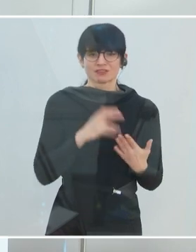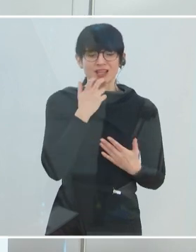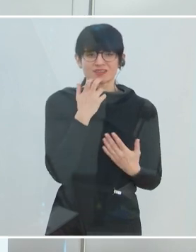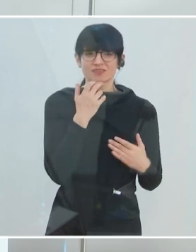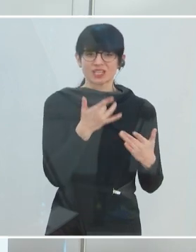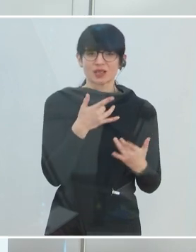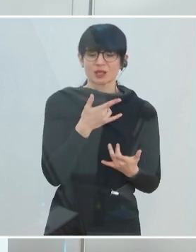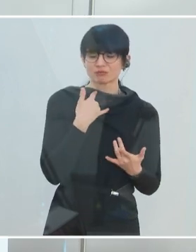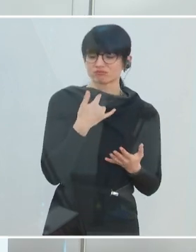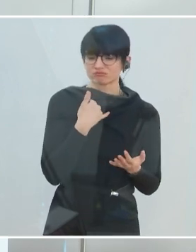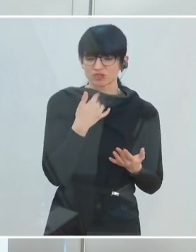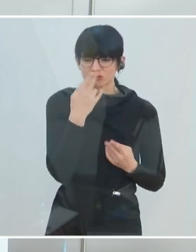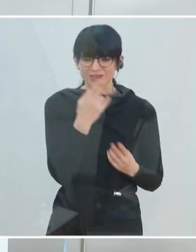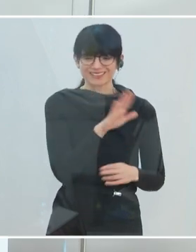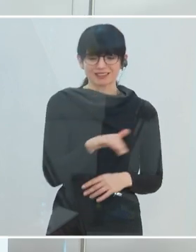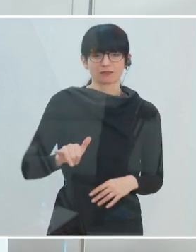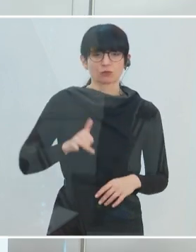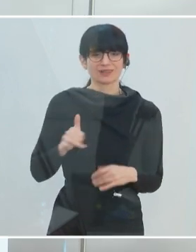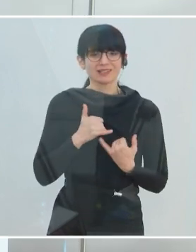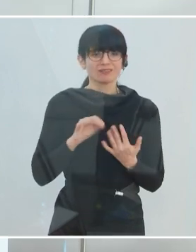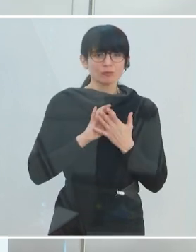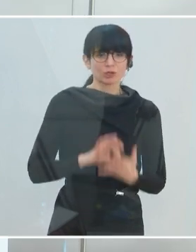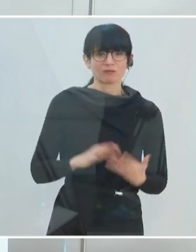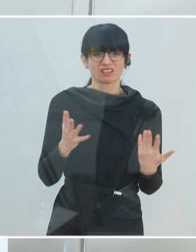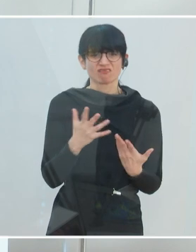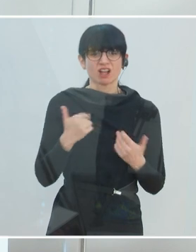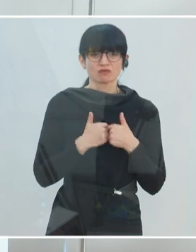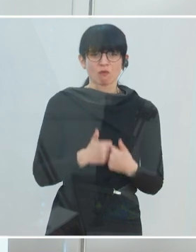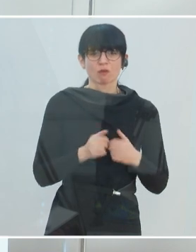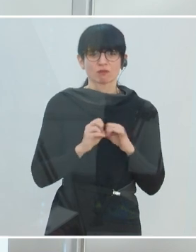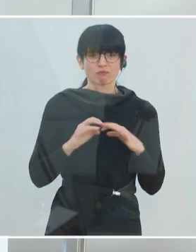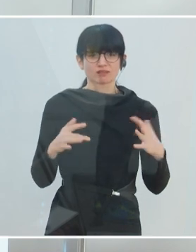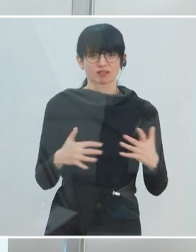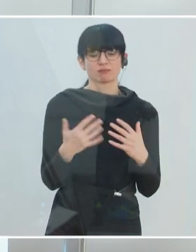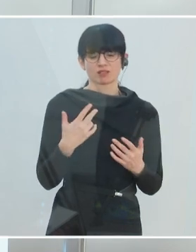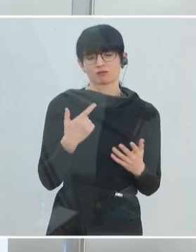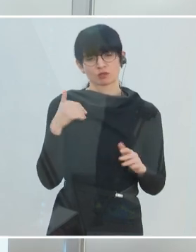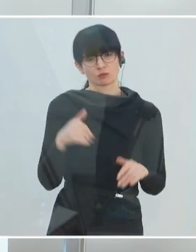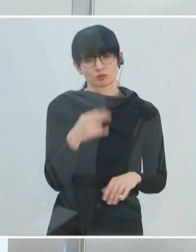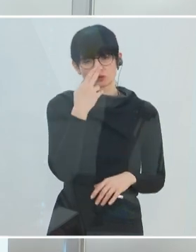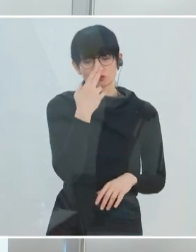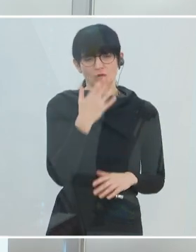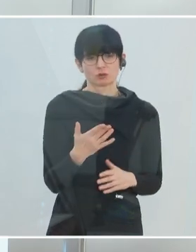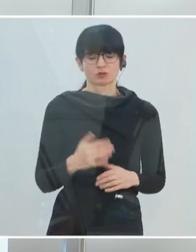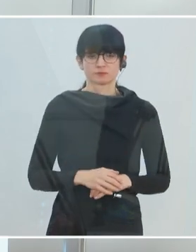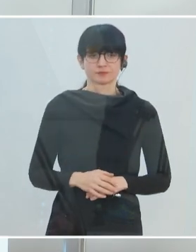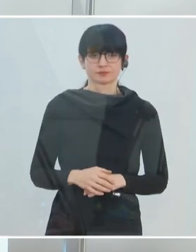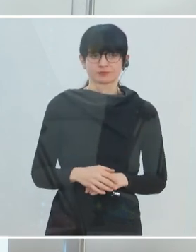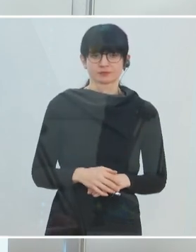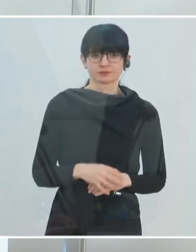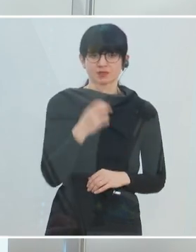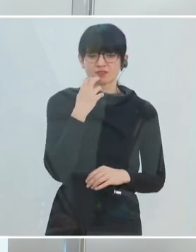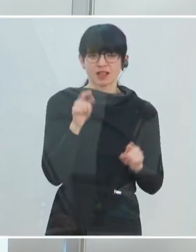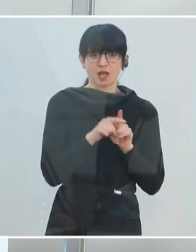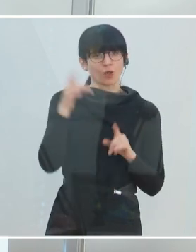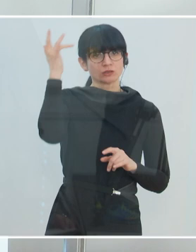Frage der Betroffenheit von Kindern und Jugendlichen beschäftigen. Auch da wird es präziser werden dann im Anschluss. Wir wollen aber das Know